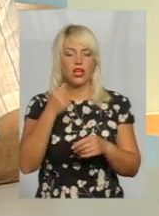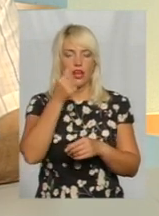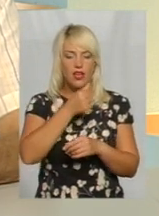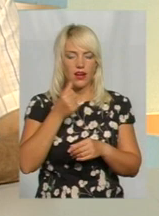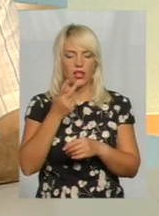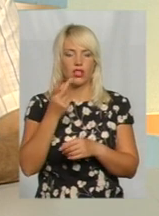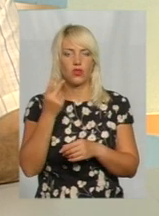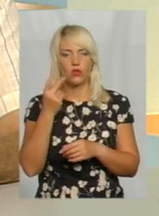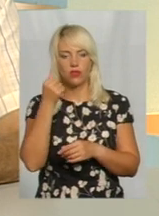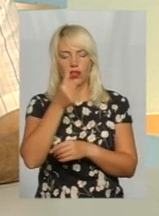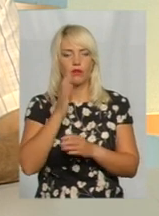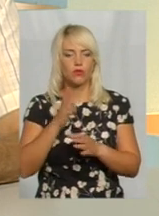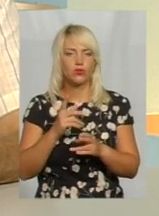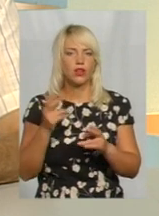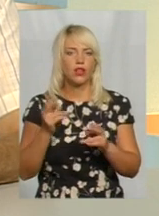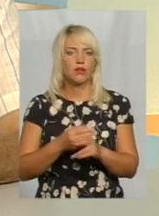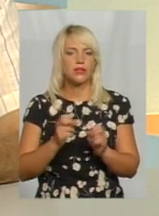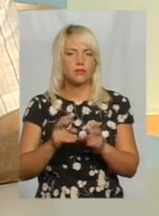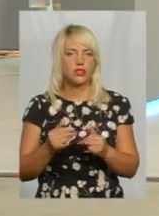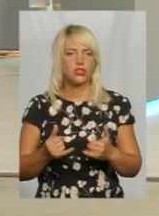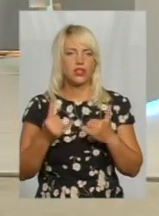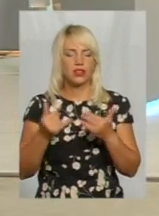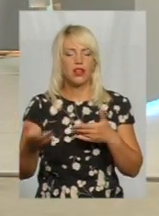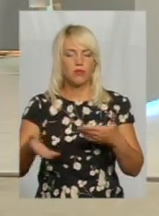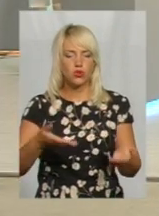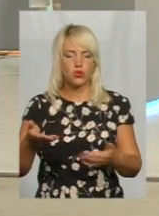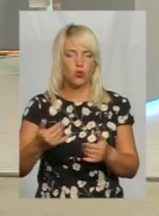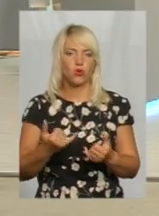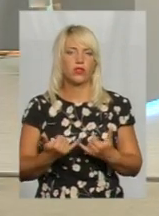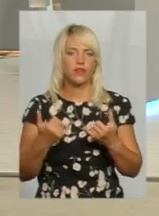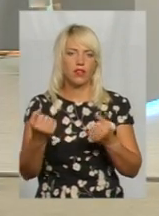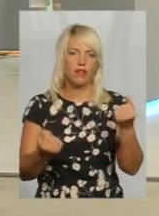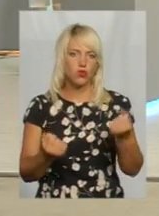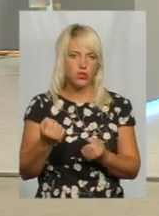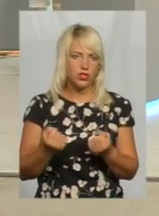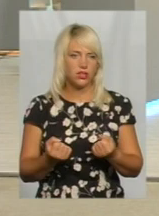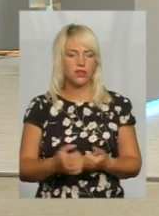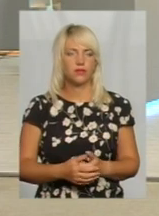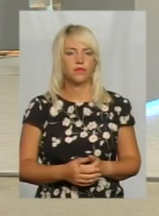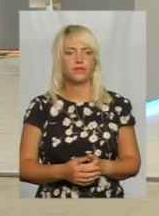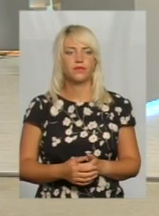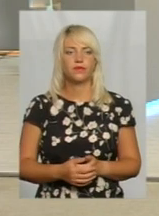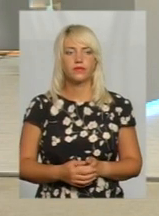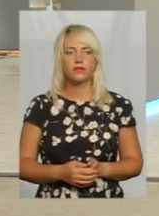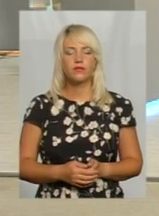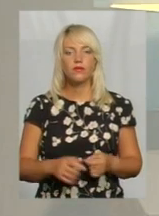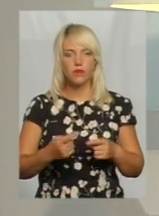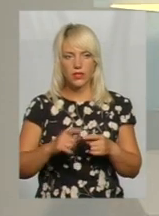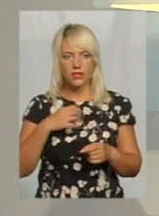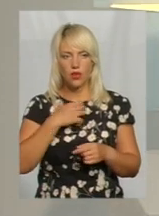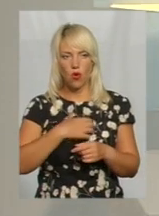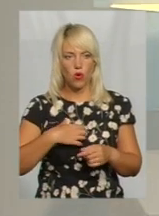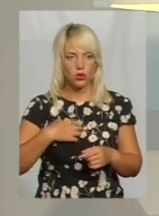мешканців, і для пішоходів, і для водіїв транспортних засобів по безпеці дорожнього руху. Це основна